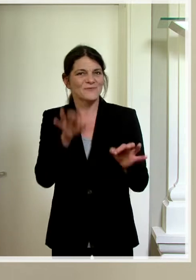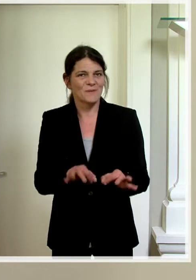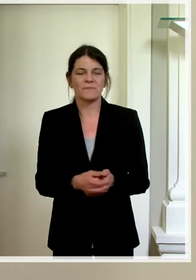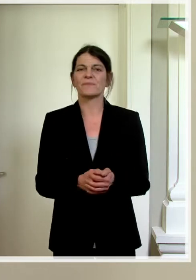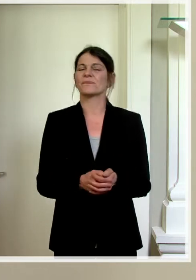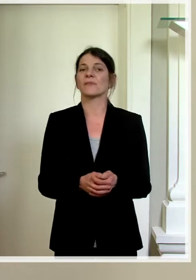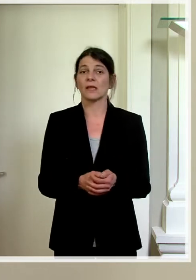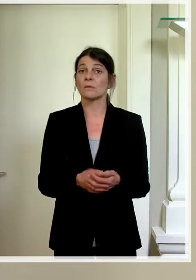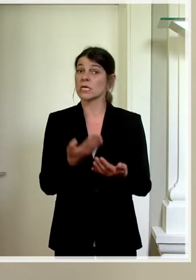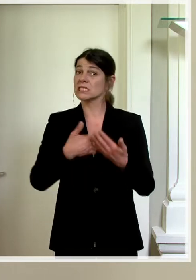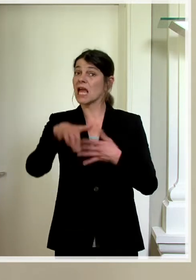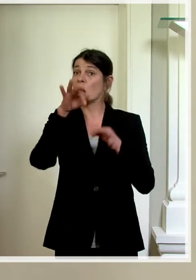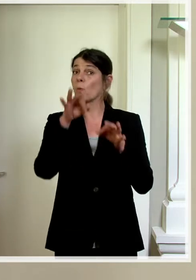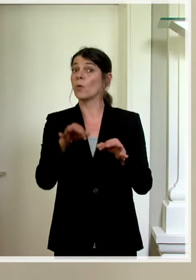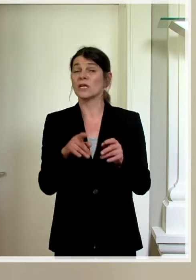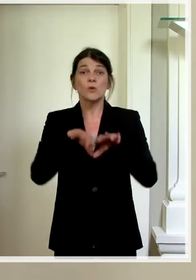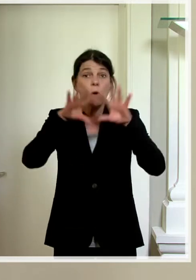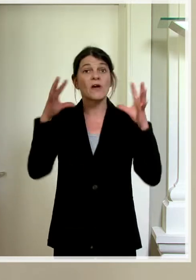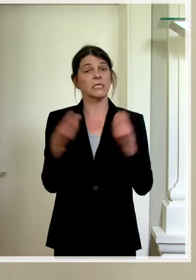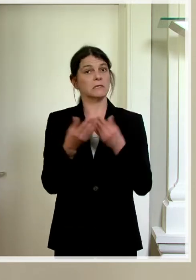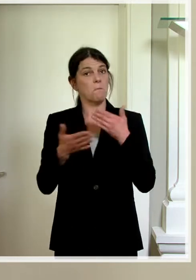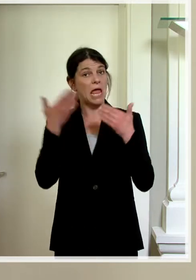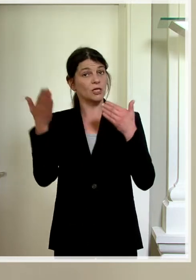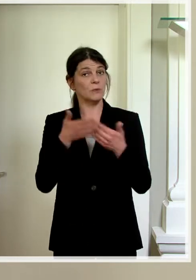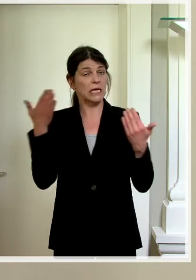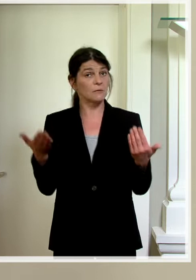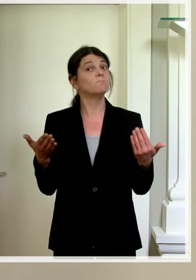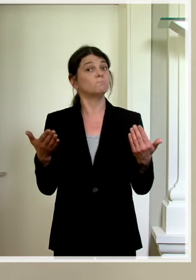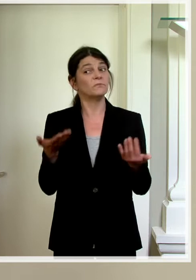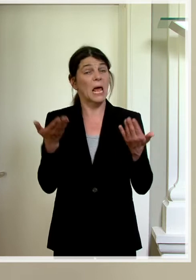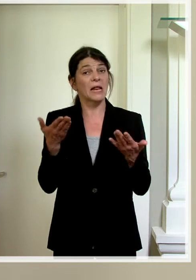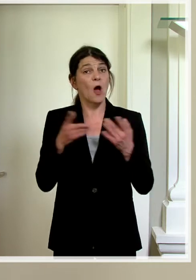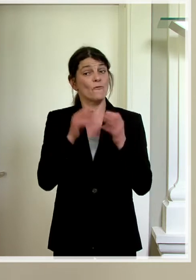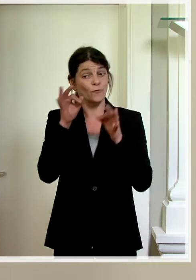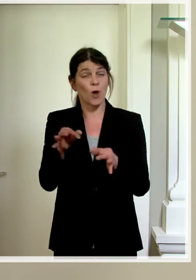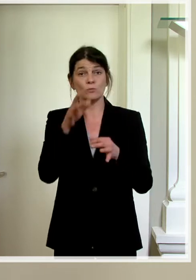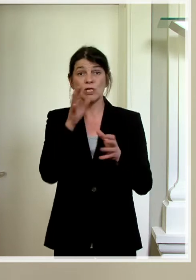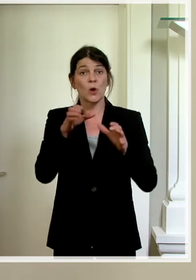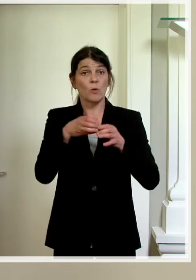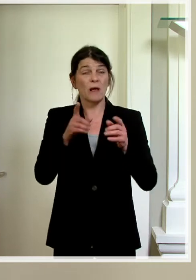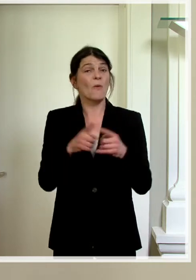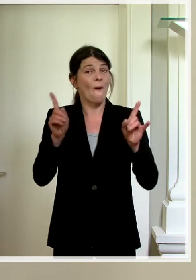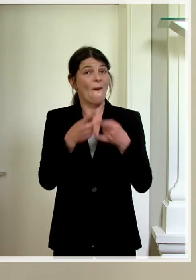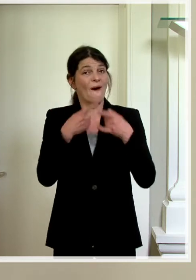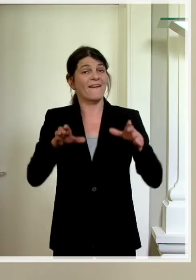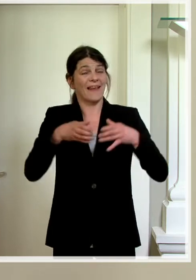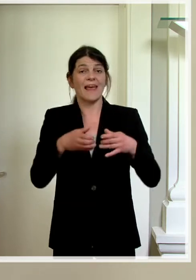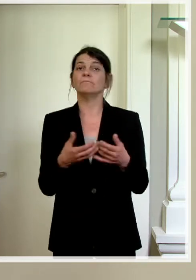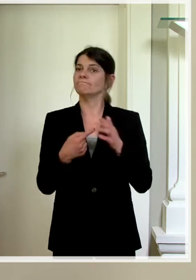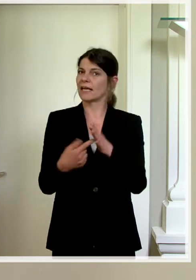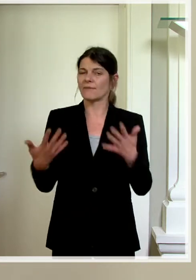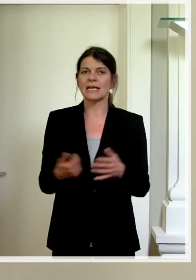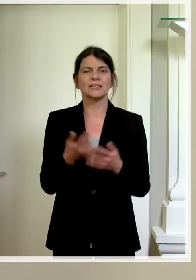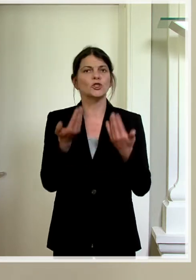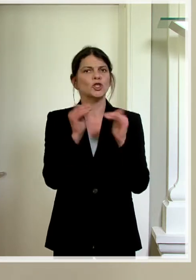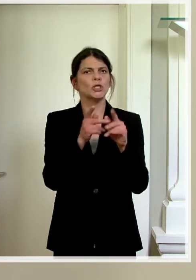Ein sehr gutes und umfassendes Beispiel, welches allenfalls auch für Musikgruppen und Chöre herangezogen werden kann, bildet